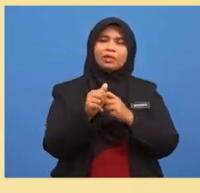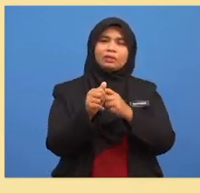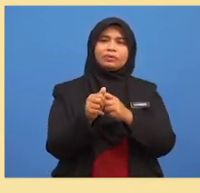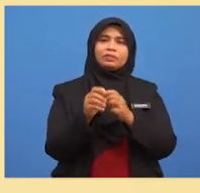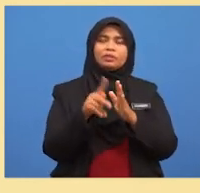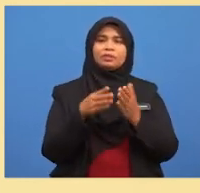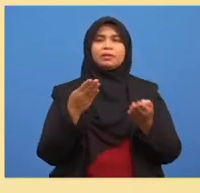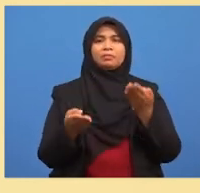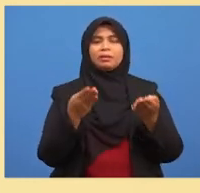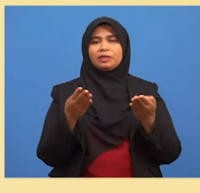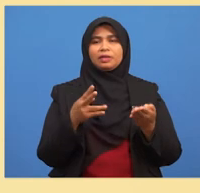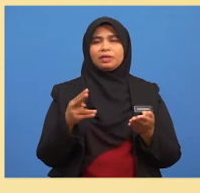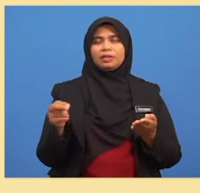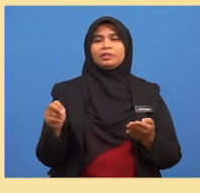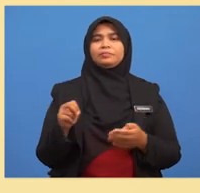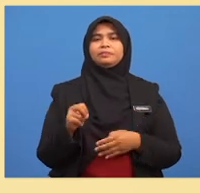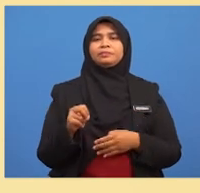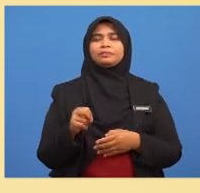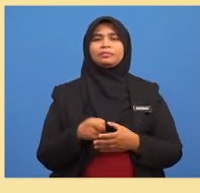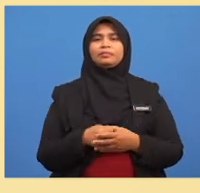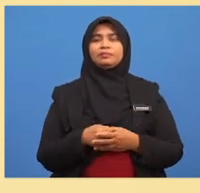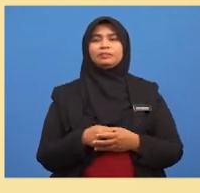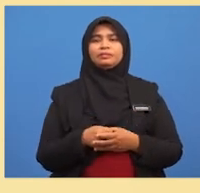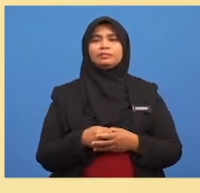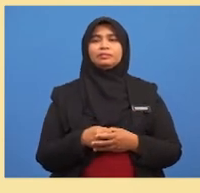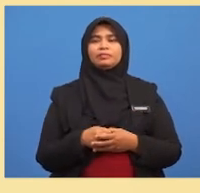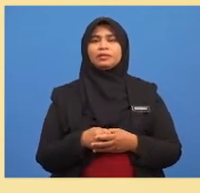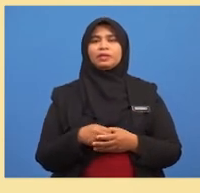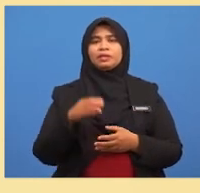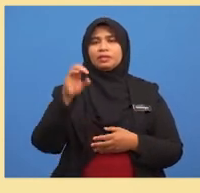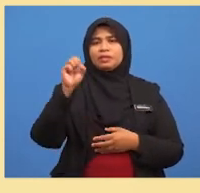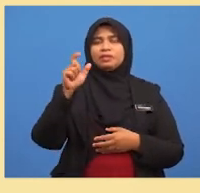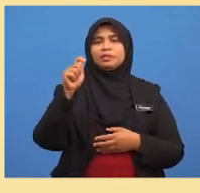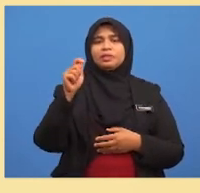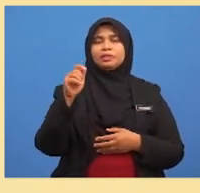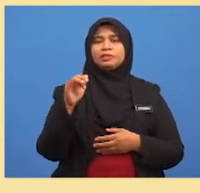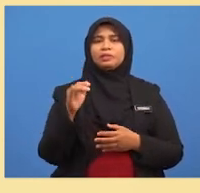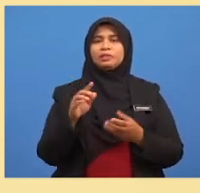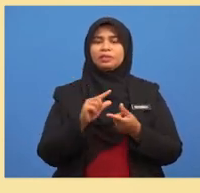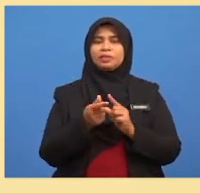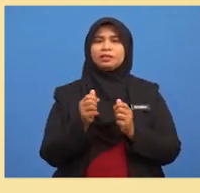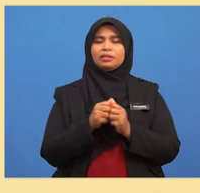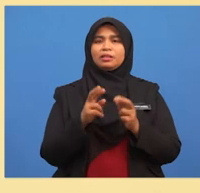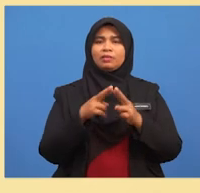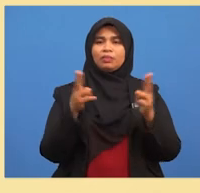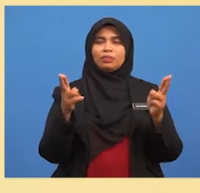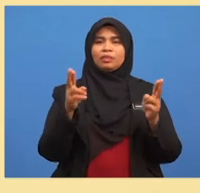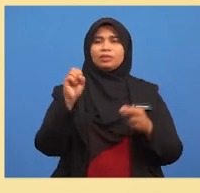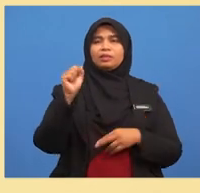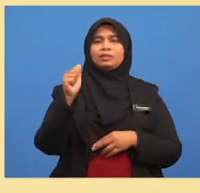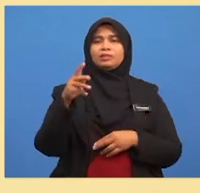kebarang kalian pula Set semesta tadi digantikan dengan ruang sampel